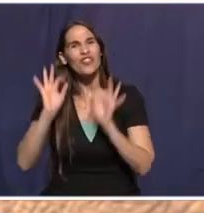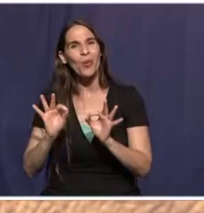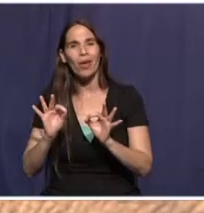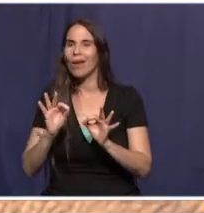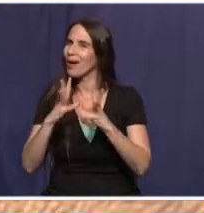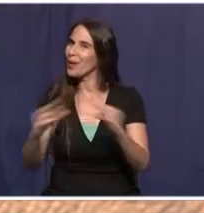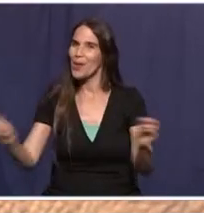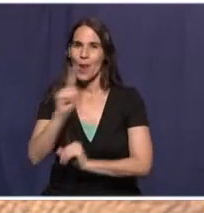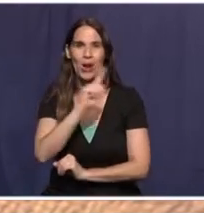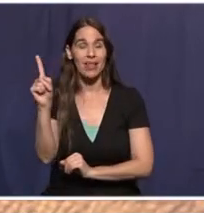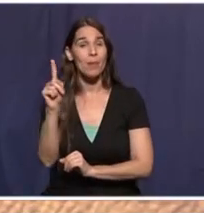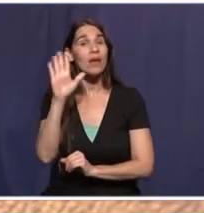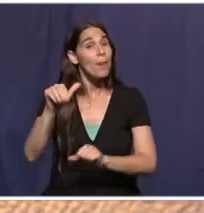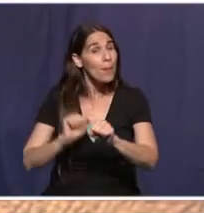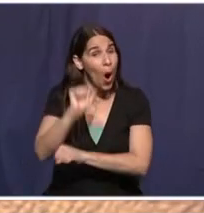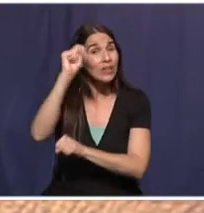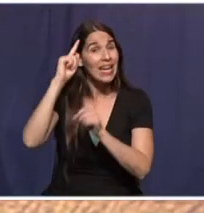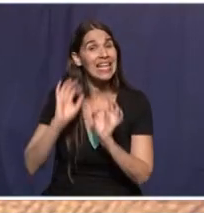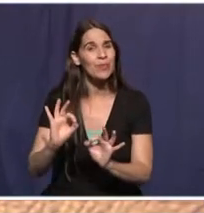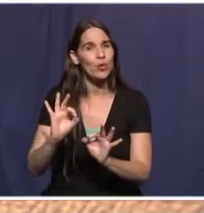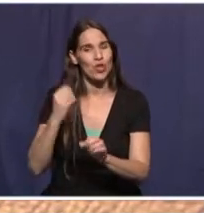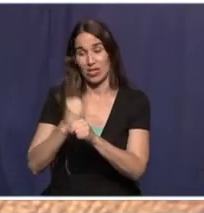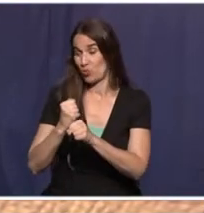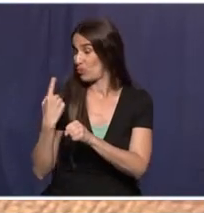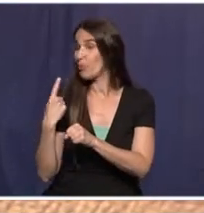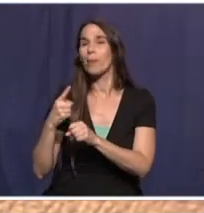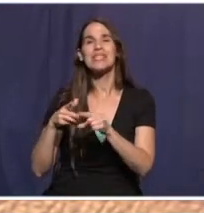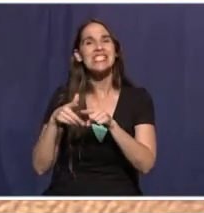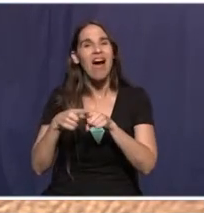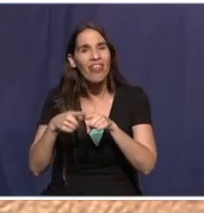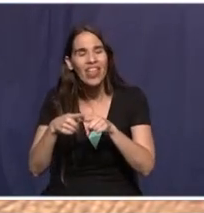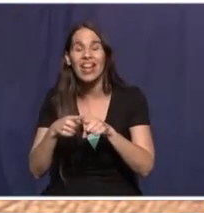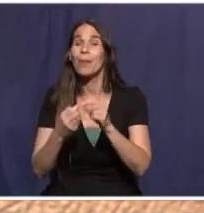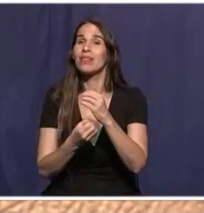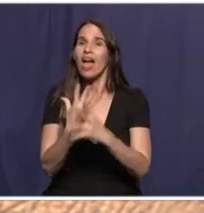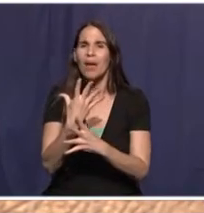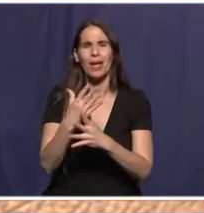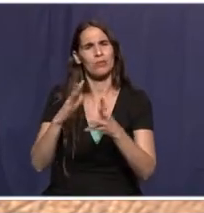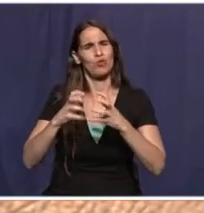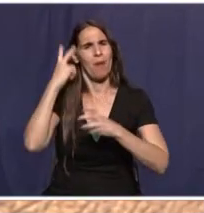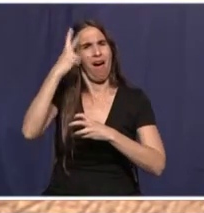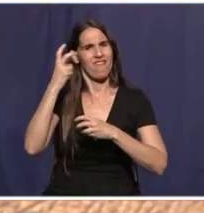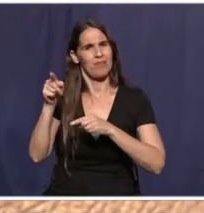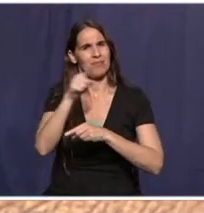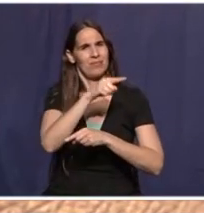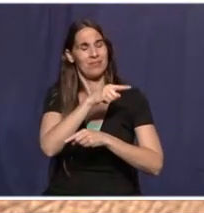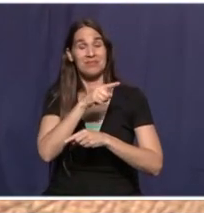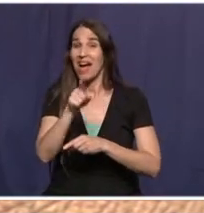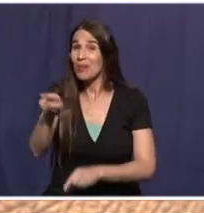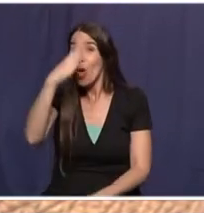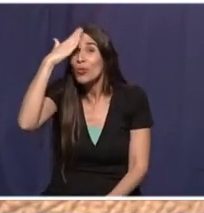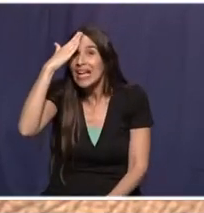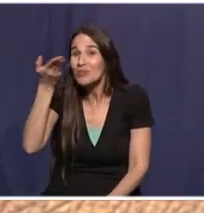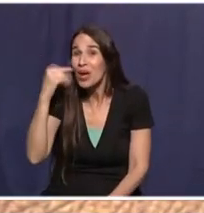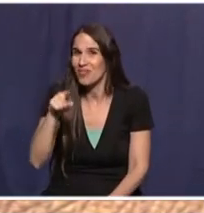גם לא נדם לא במחאות הלגיטימיות שהתקיימו השבוע בסכנין, בטייבה ויישובים ערביים נוספים שלא הייתם מודעים